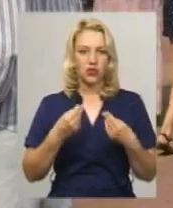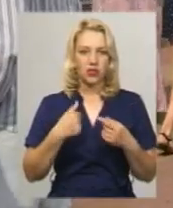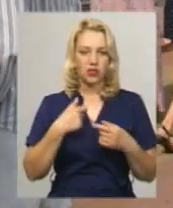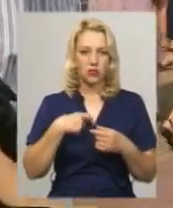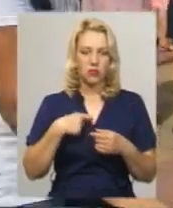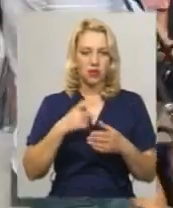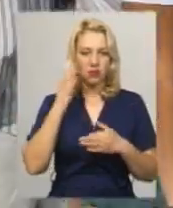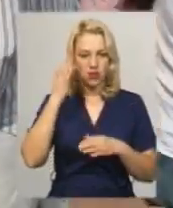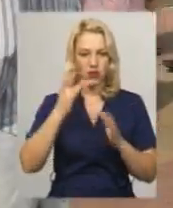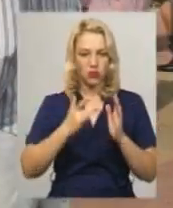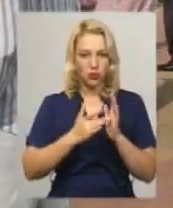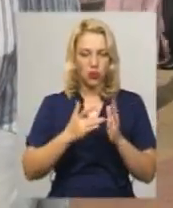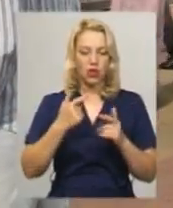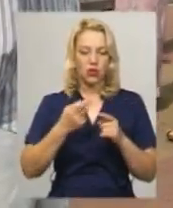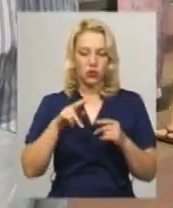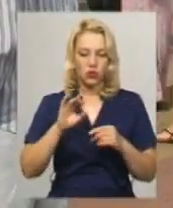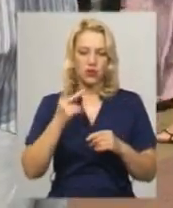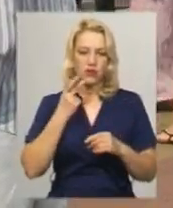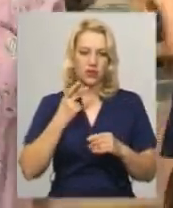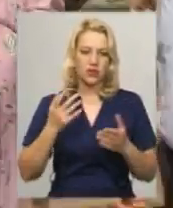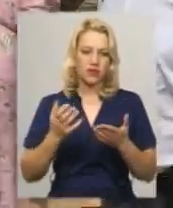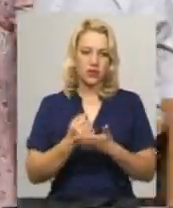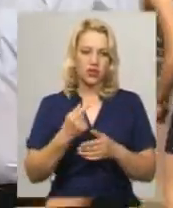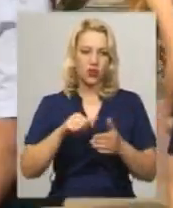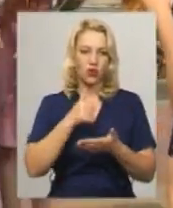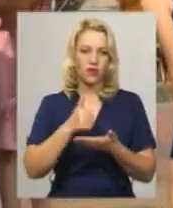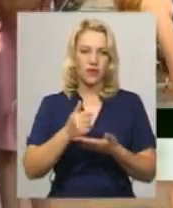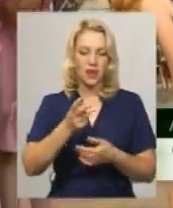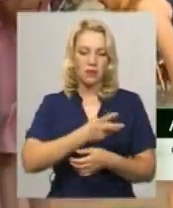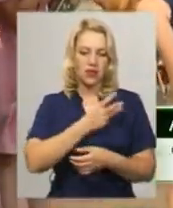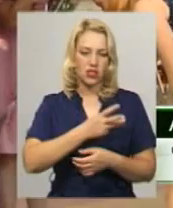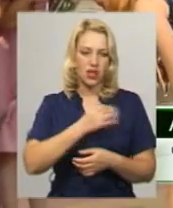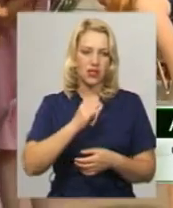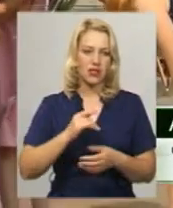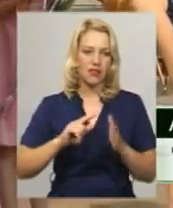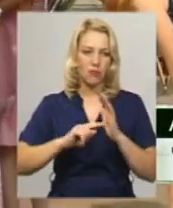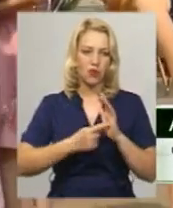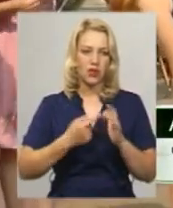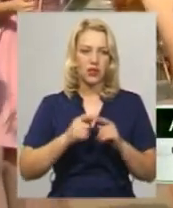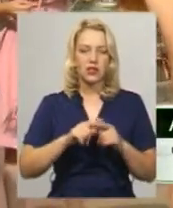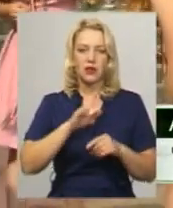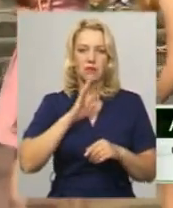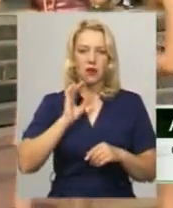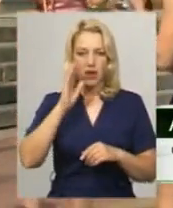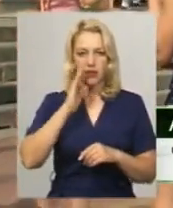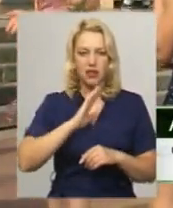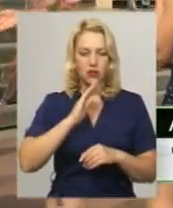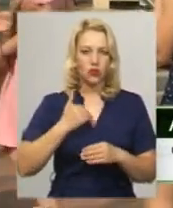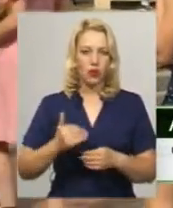все вийде головне бажання та наполегливість. Спочатку, звісно, допомагала мама і тато, вони в мене теж